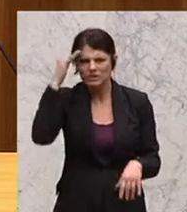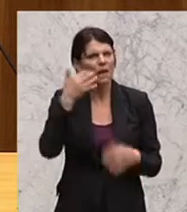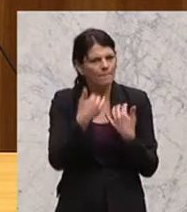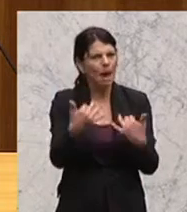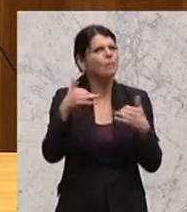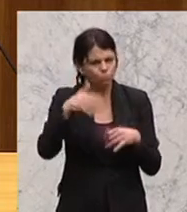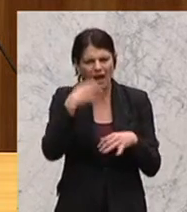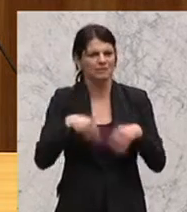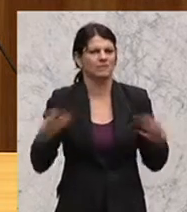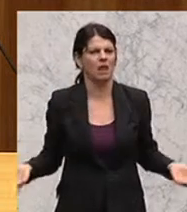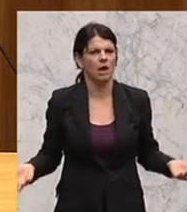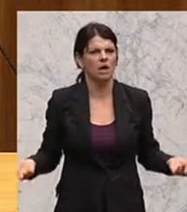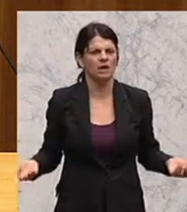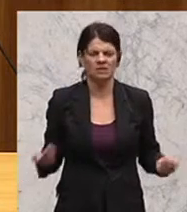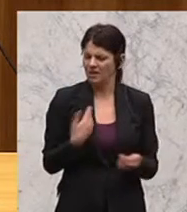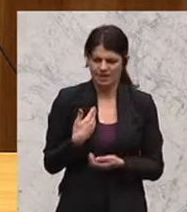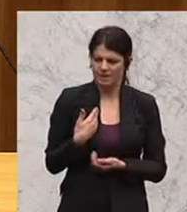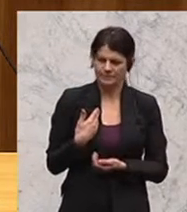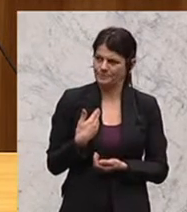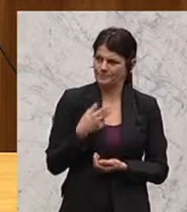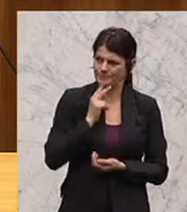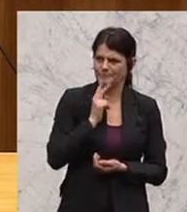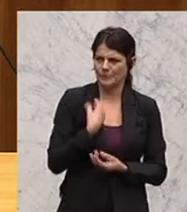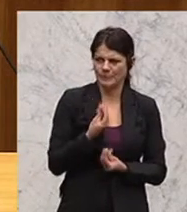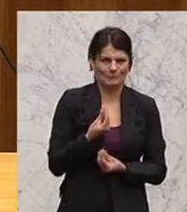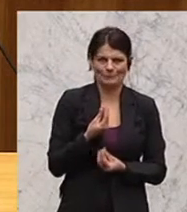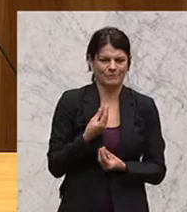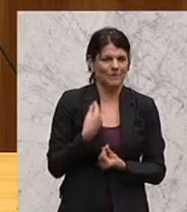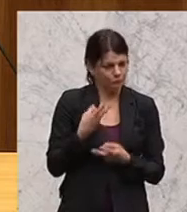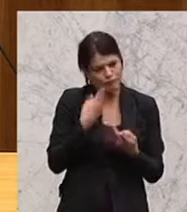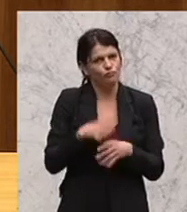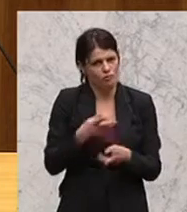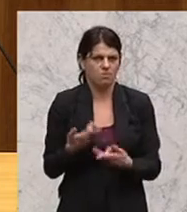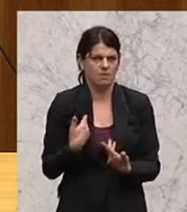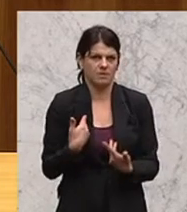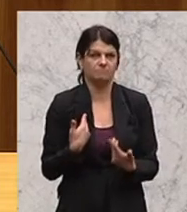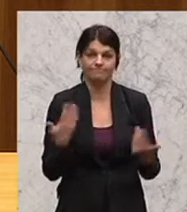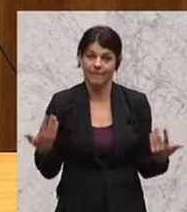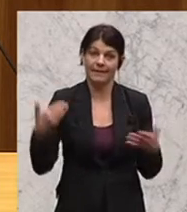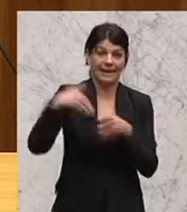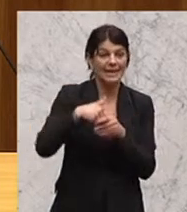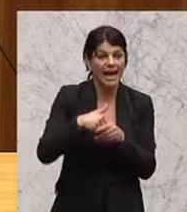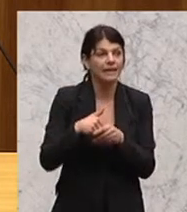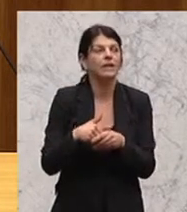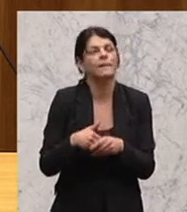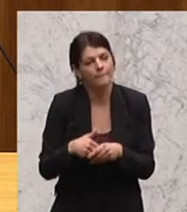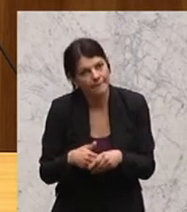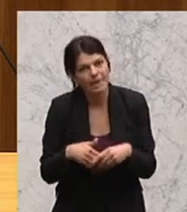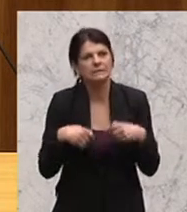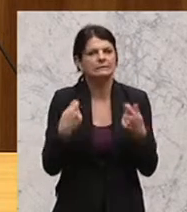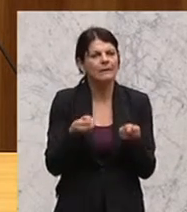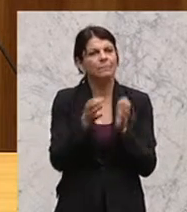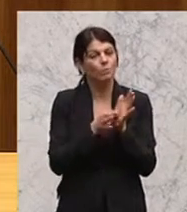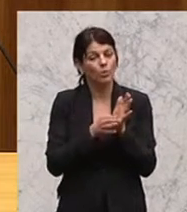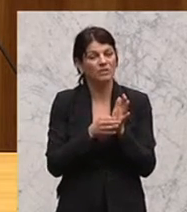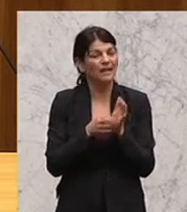ernst zu nehmen ist. Das habe ich sehr befremdlich und sehr bedauerlich gefunden. Inhaltlich gibt es natürlich Punkte, die